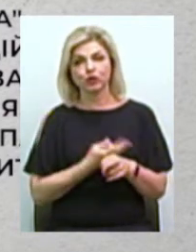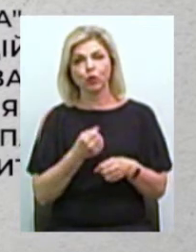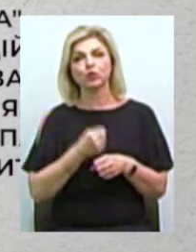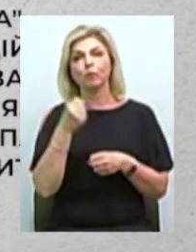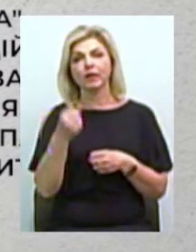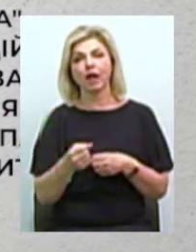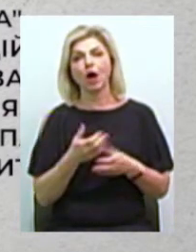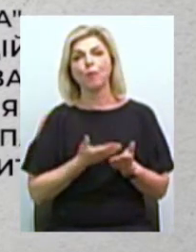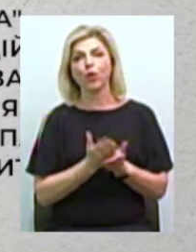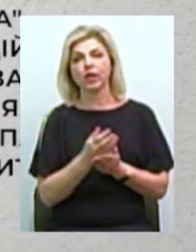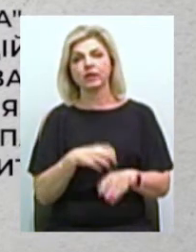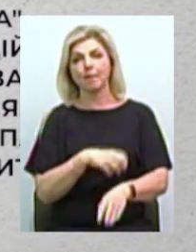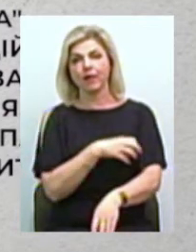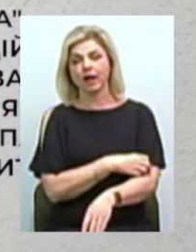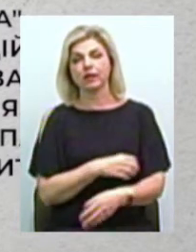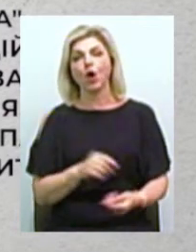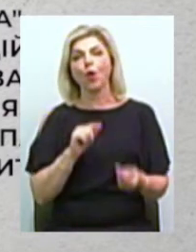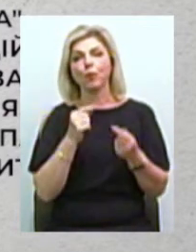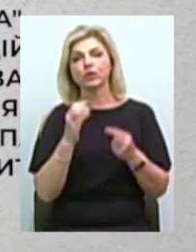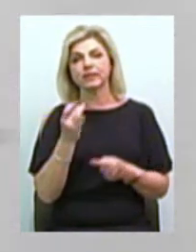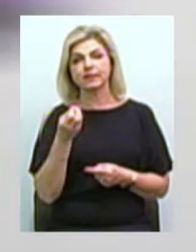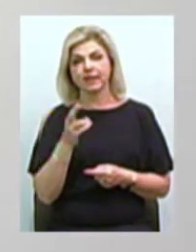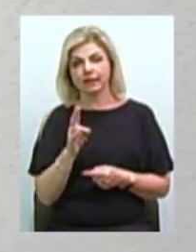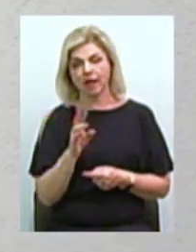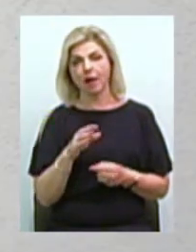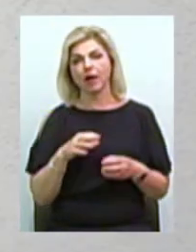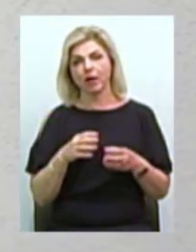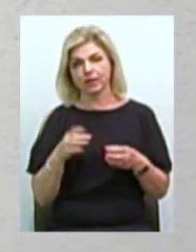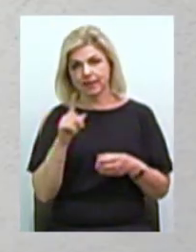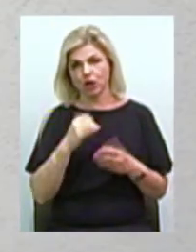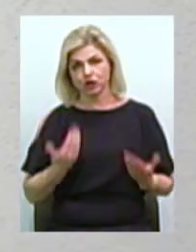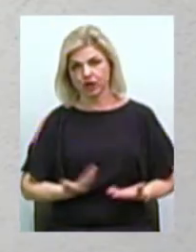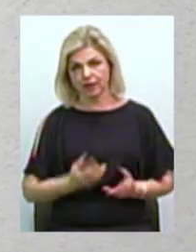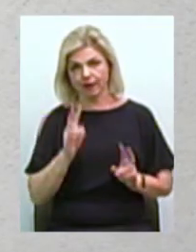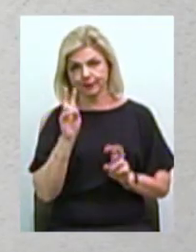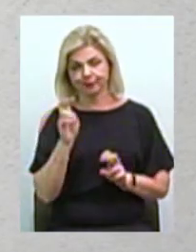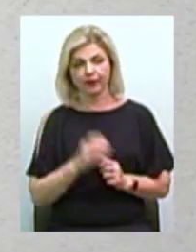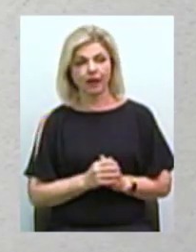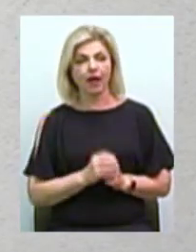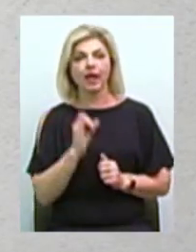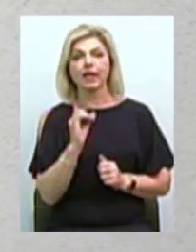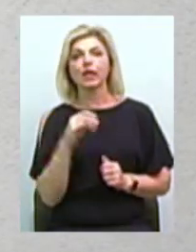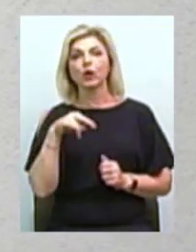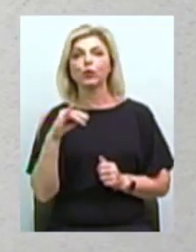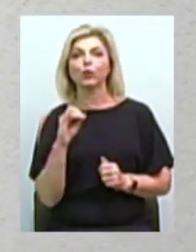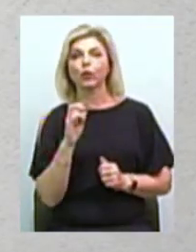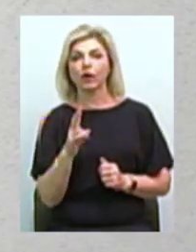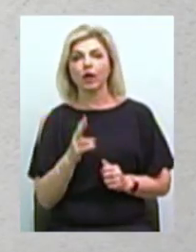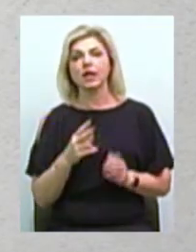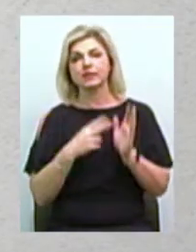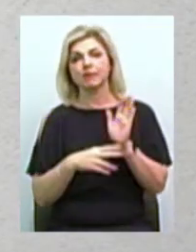Політична партія «Опозиційна платформа за життя» Артем Ільюк Народився 17 квітня 1979